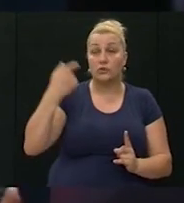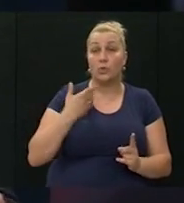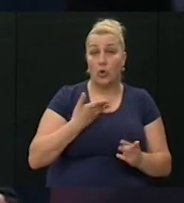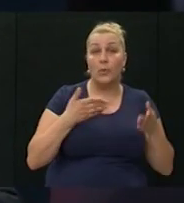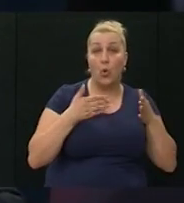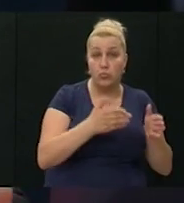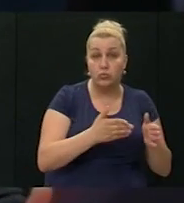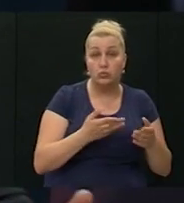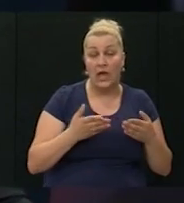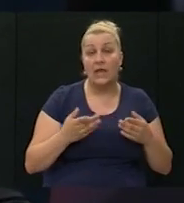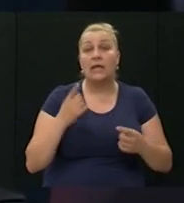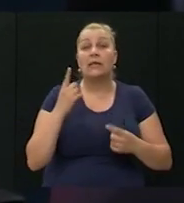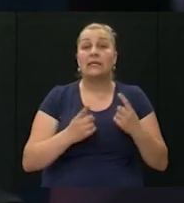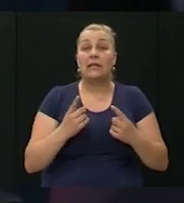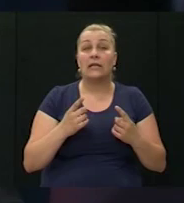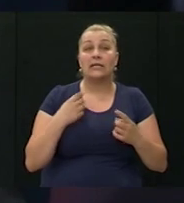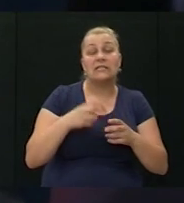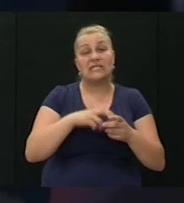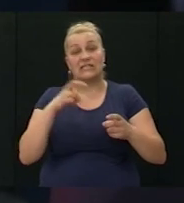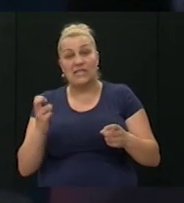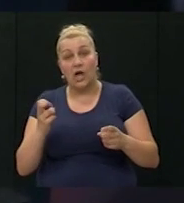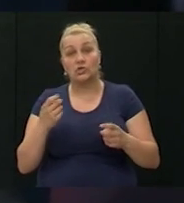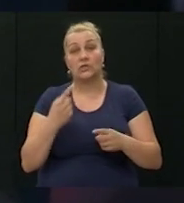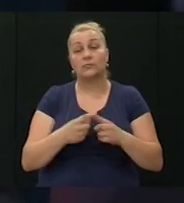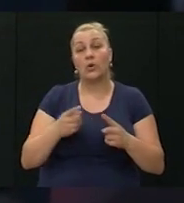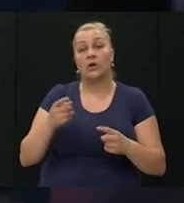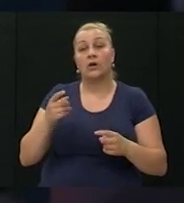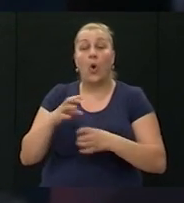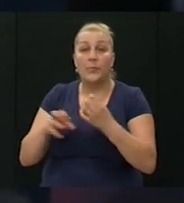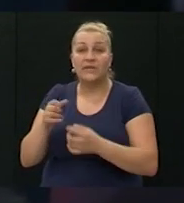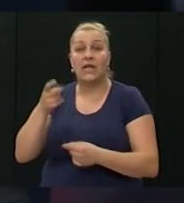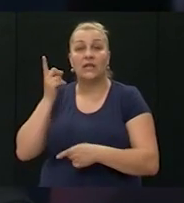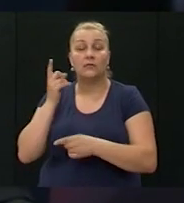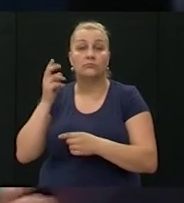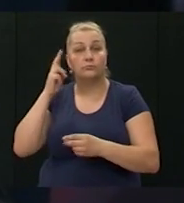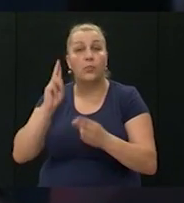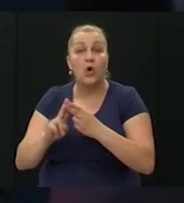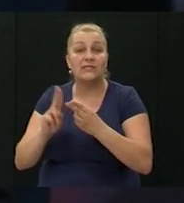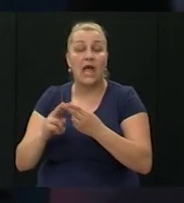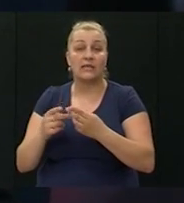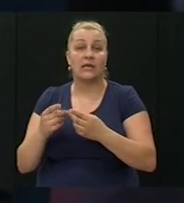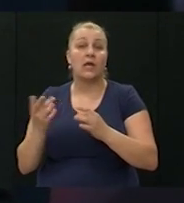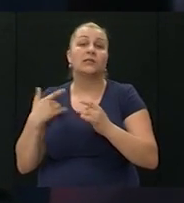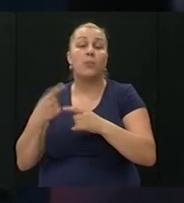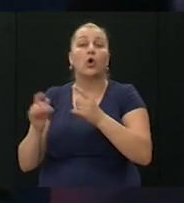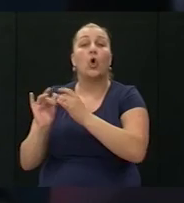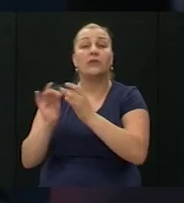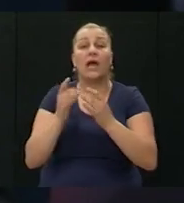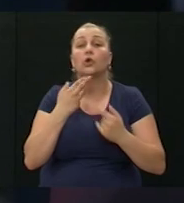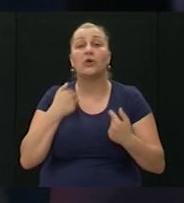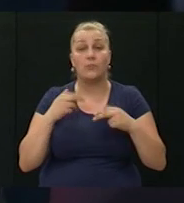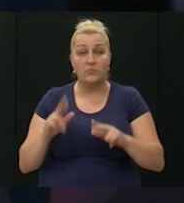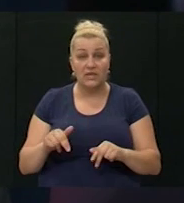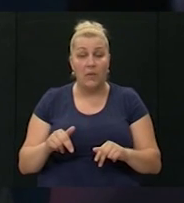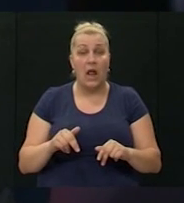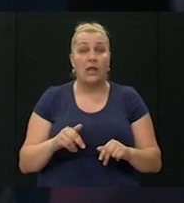ili ići van, i sukladno, on su zahtjevnjaju obitelji, poznanika i po kontaktima koje smo imali, praktično